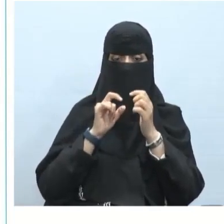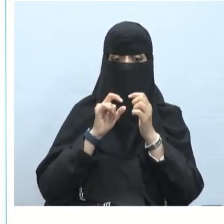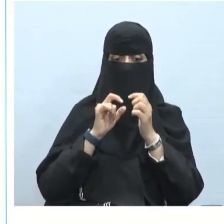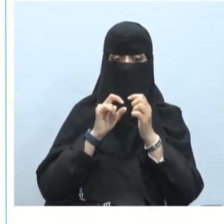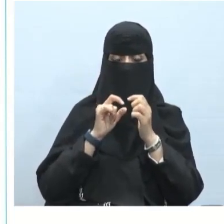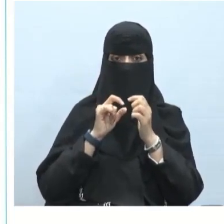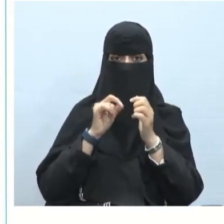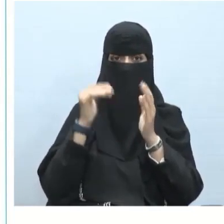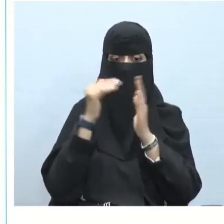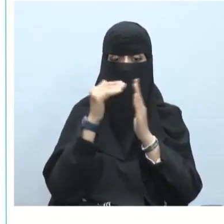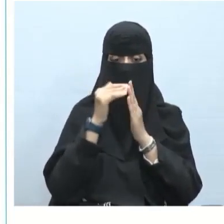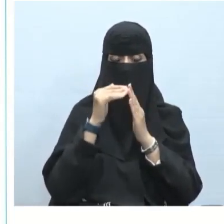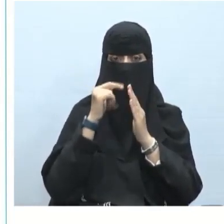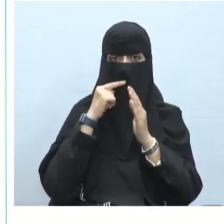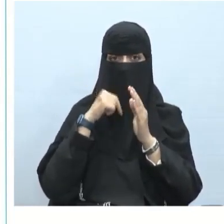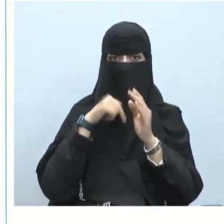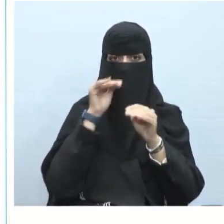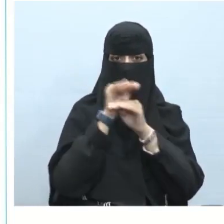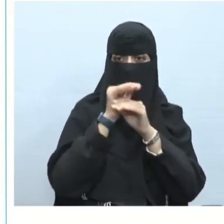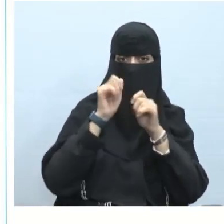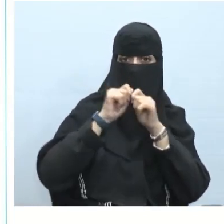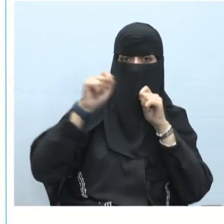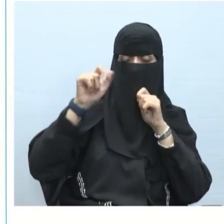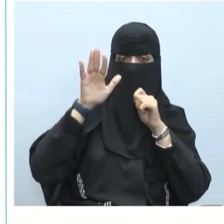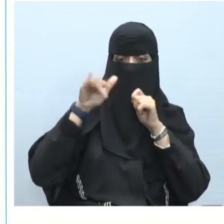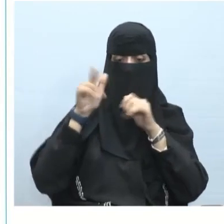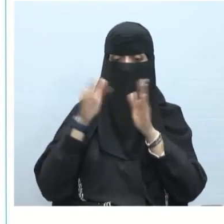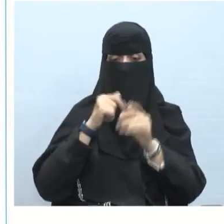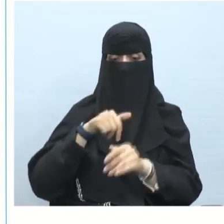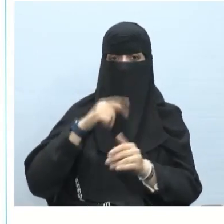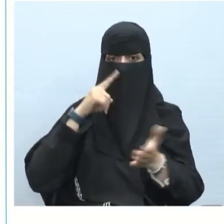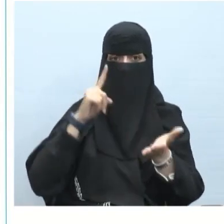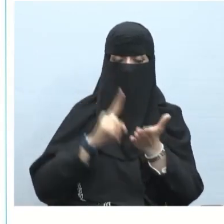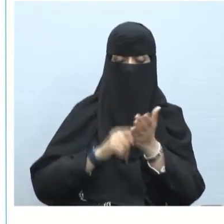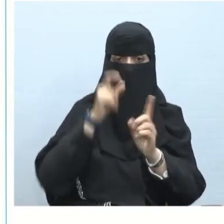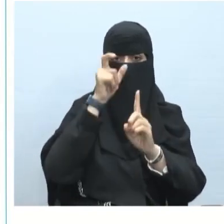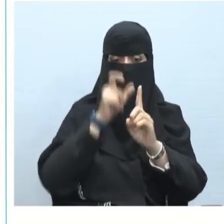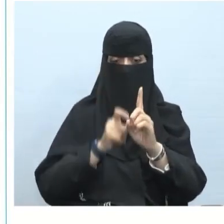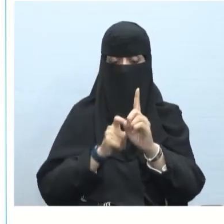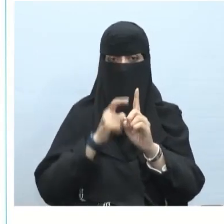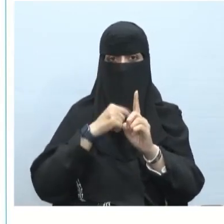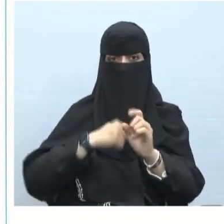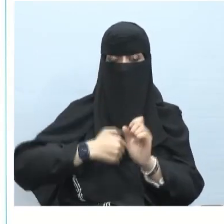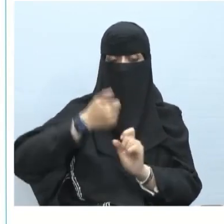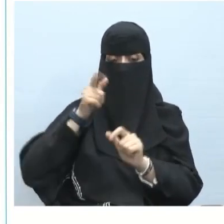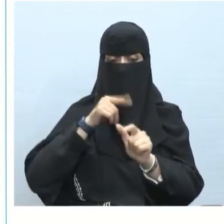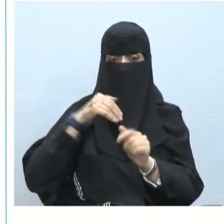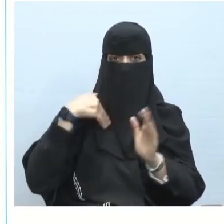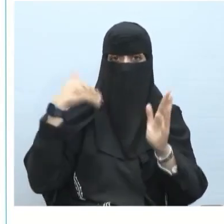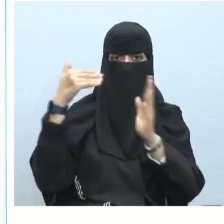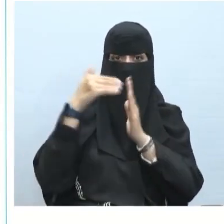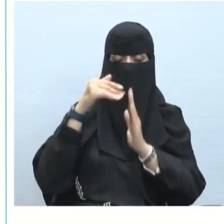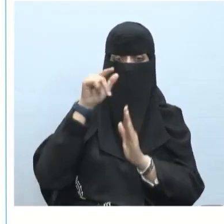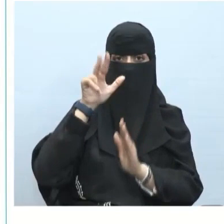المتفوقات حتى المنتسبات إن طالبات المتفوقات حتى المنتسبات نلاحظ هنا حتى